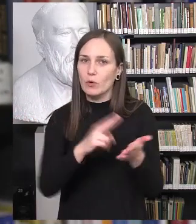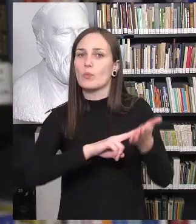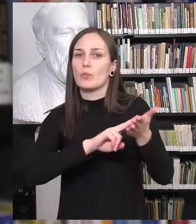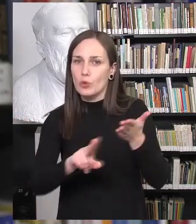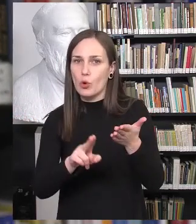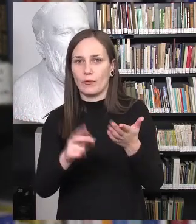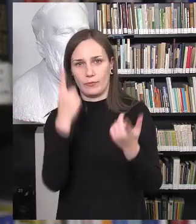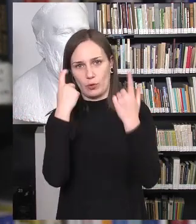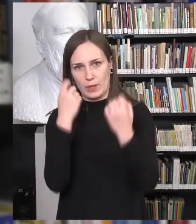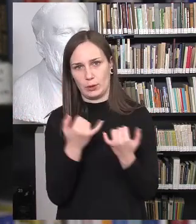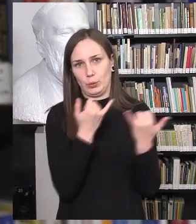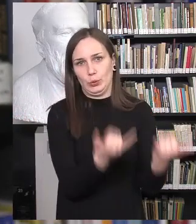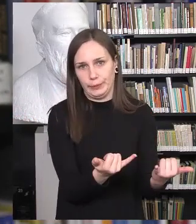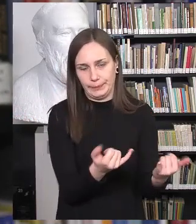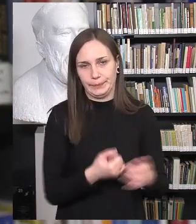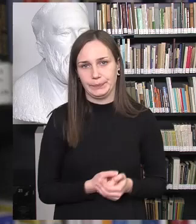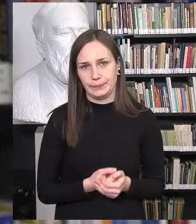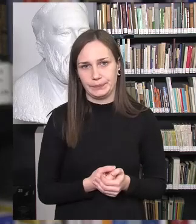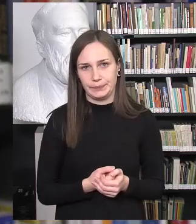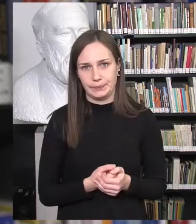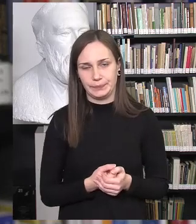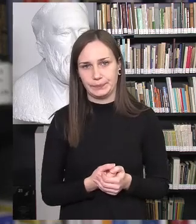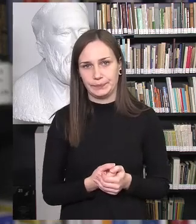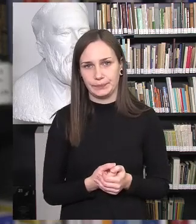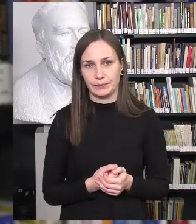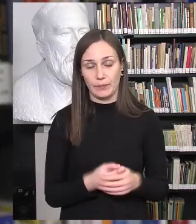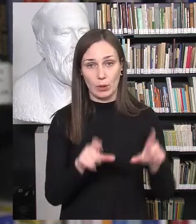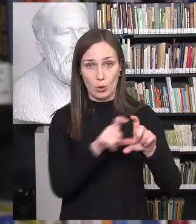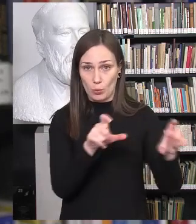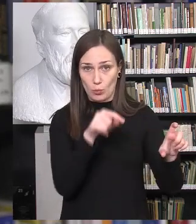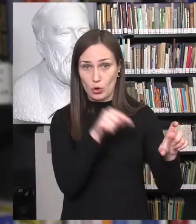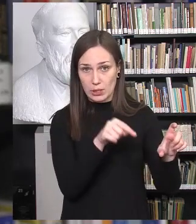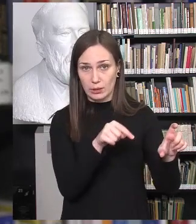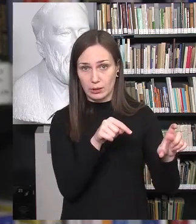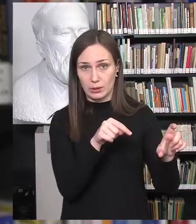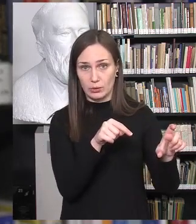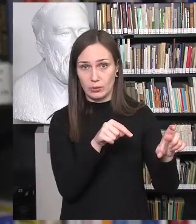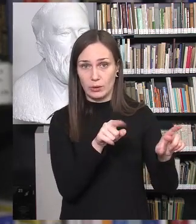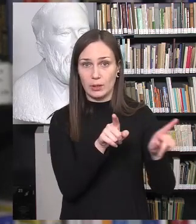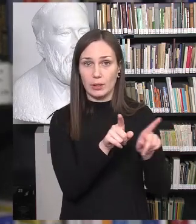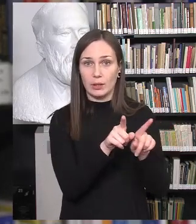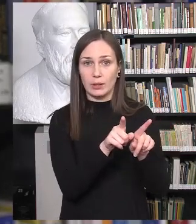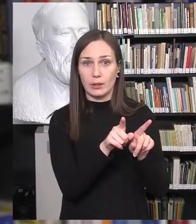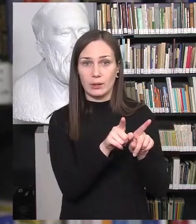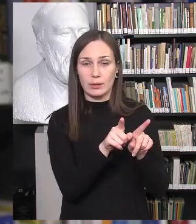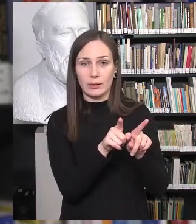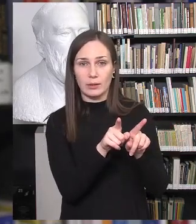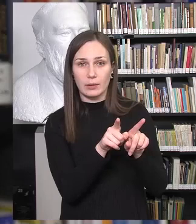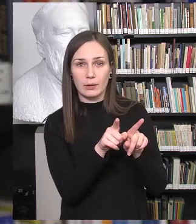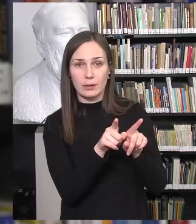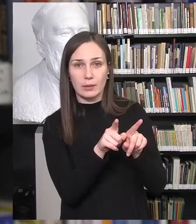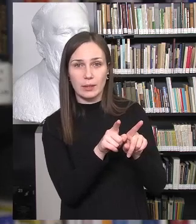pateikiamos žinios ir kad mokykloje būtų, kaip aš ir minėjau, ne vien tik tie konvenciniai,